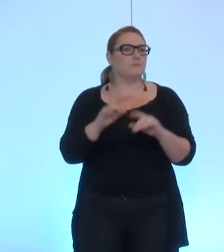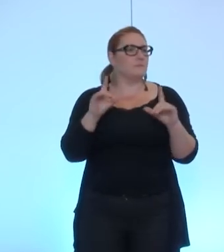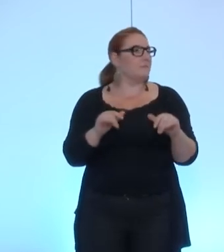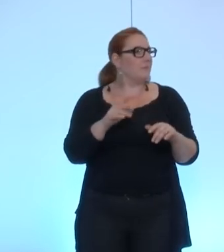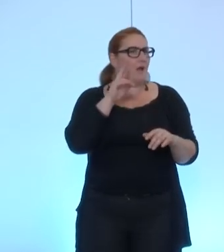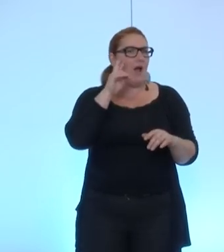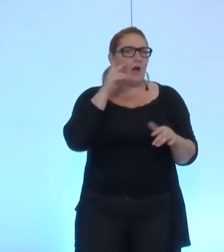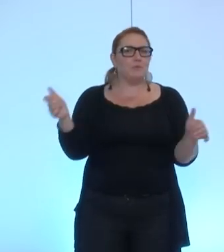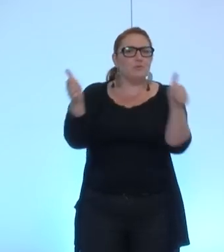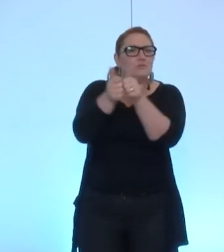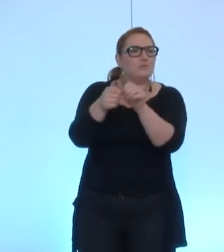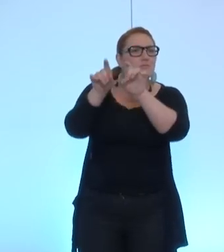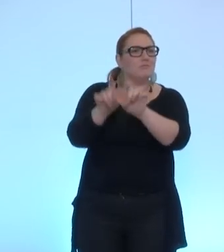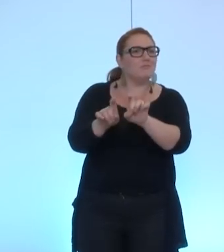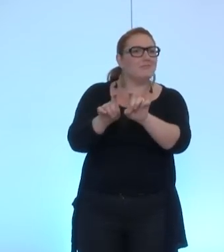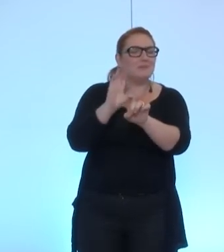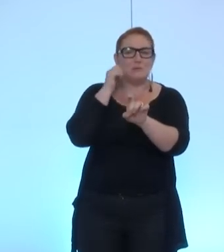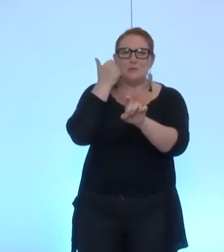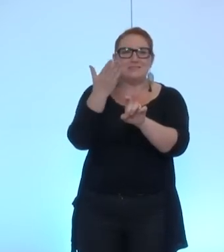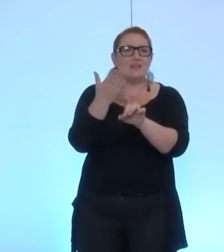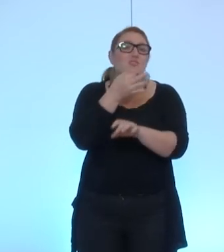Béranger, d'habitude vous êtes accompagné en ce moment,'est pour cela,